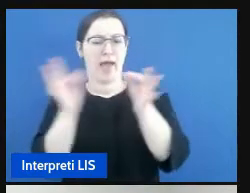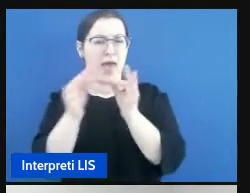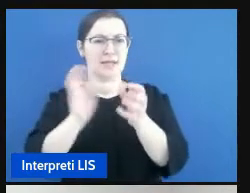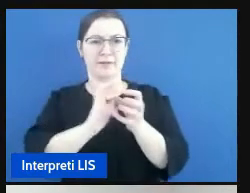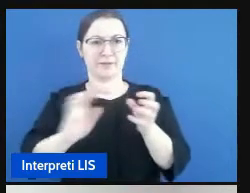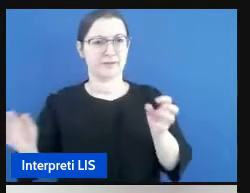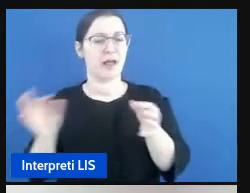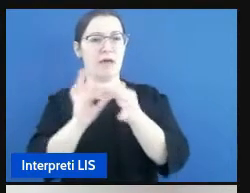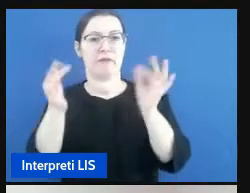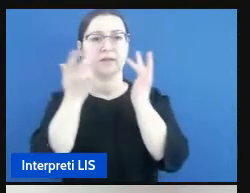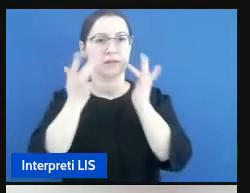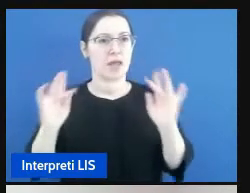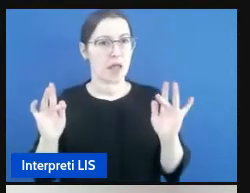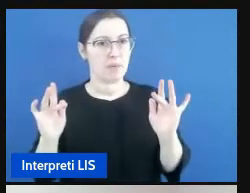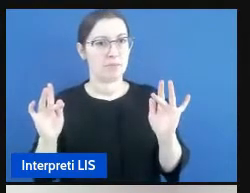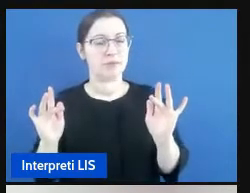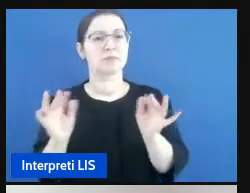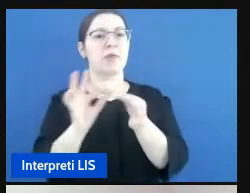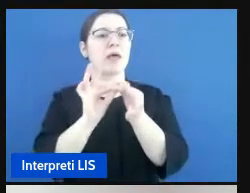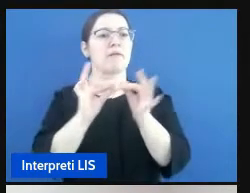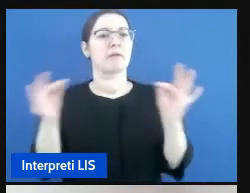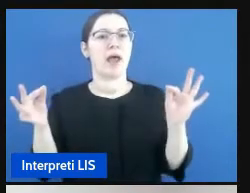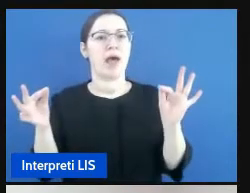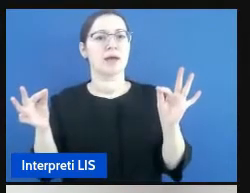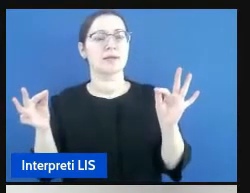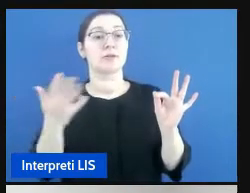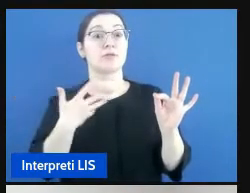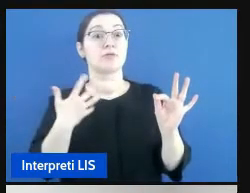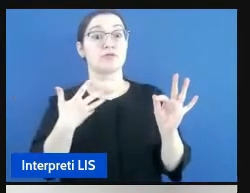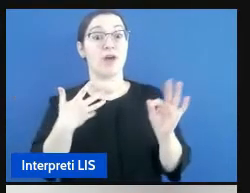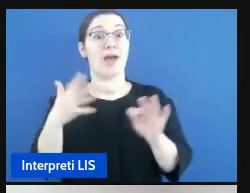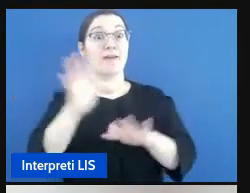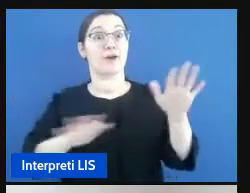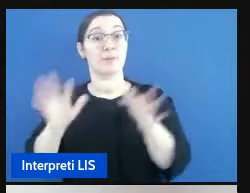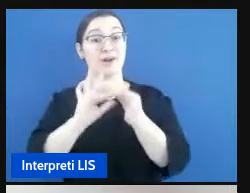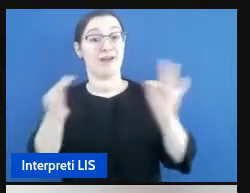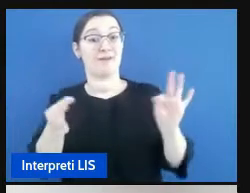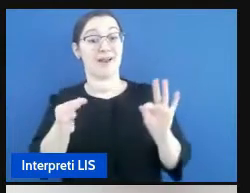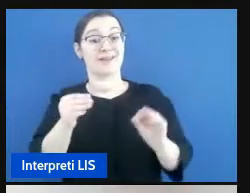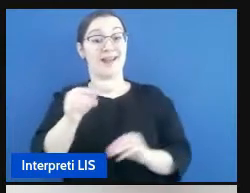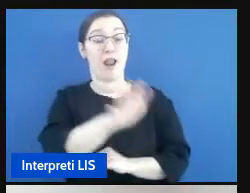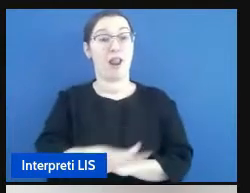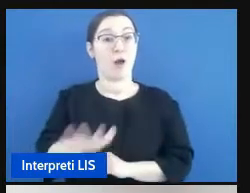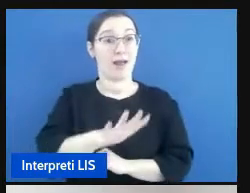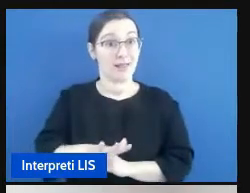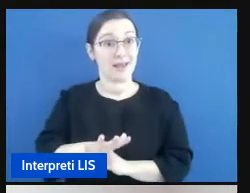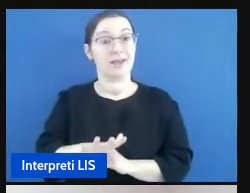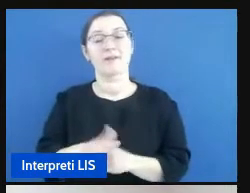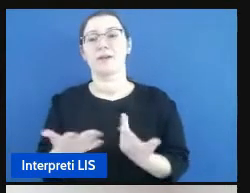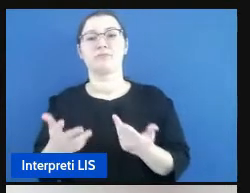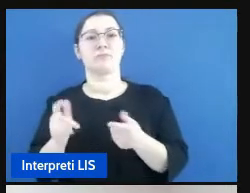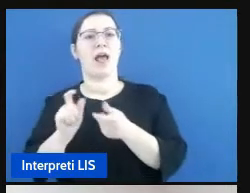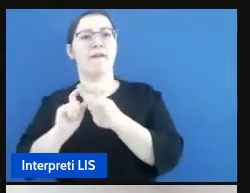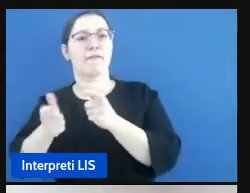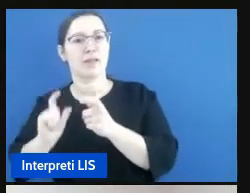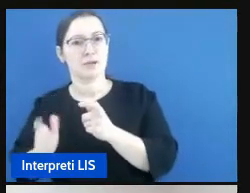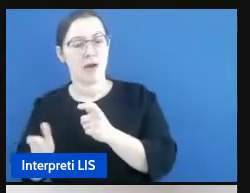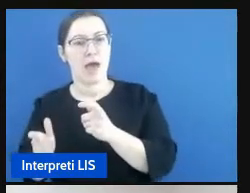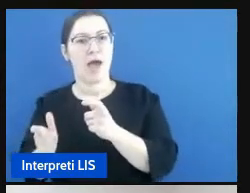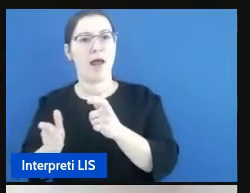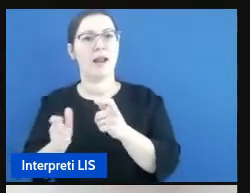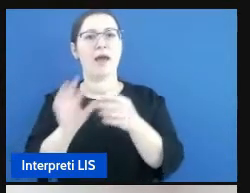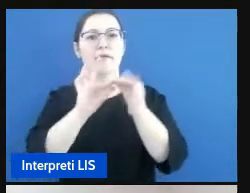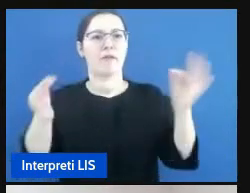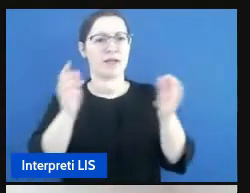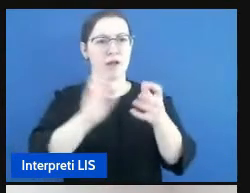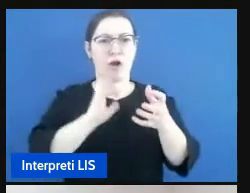semplici contenenti elementi locativi o flessionali fino a frasi più complesse come